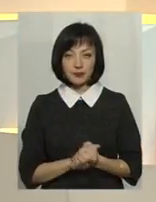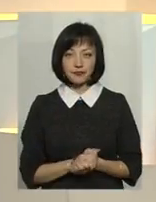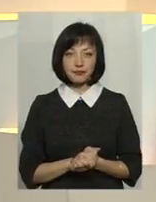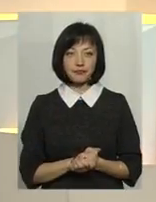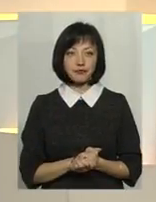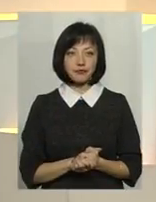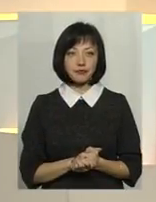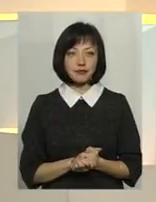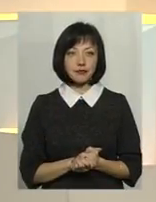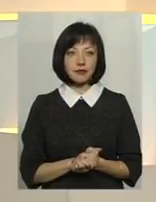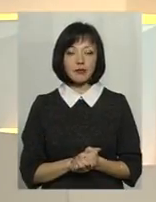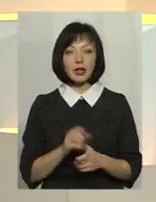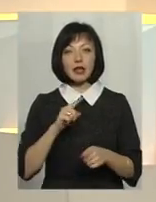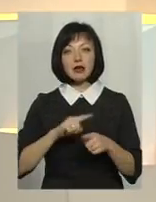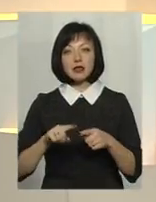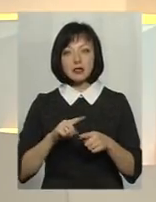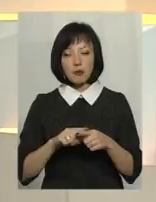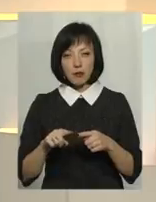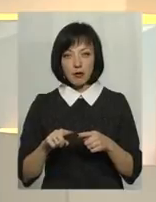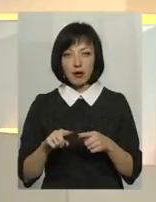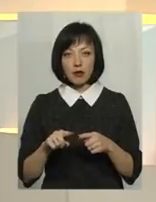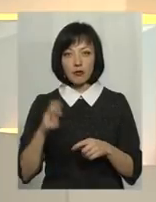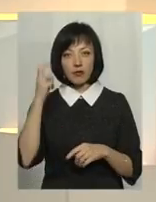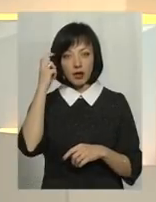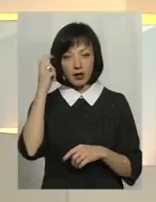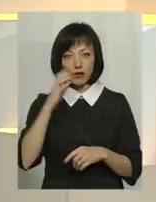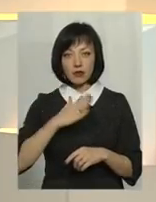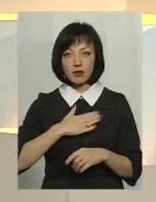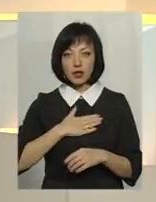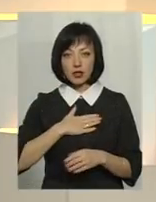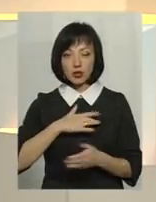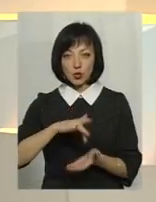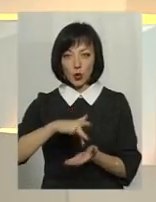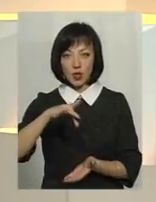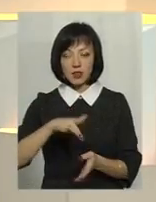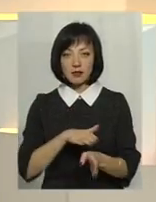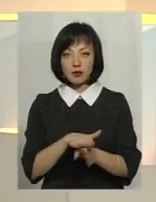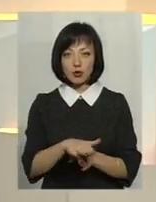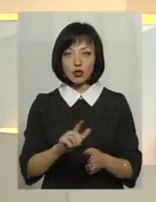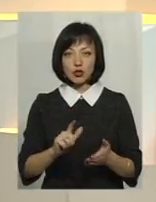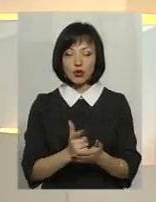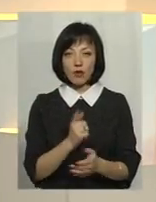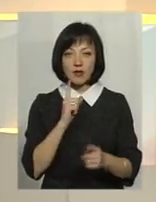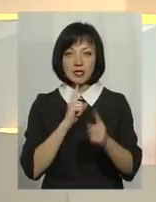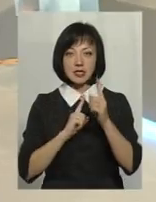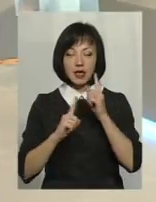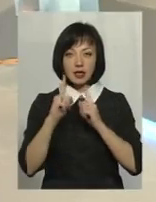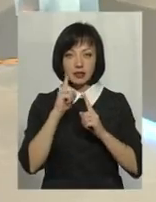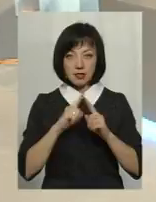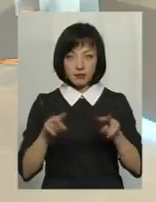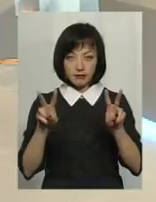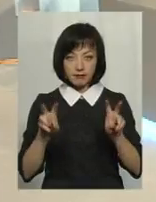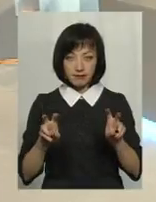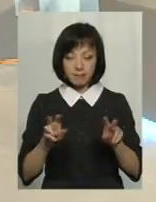Власне, незабаром в Київі, в нашій столиці відбудеться чергова сесія, можна так